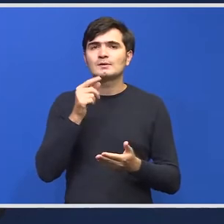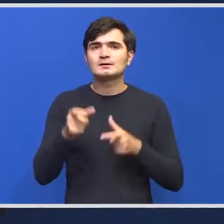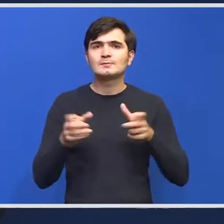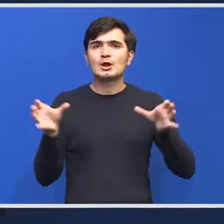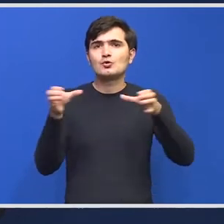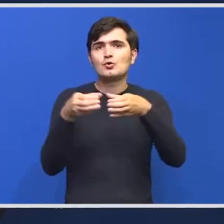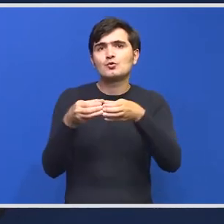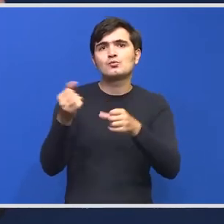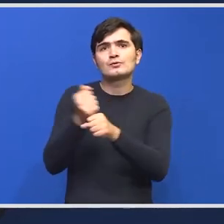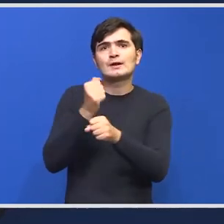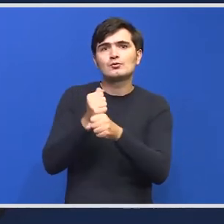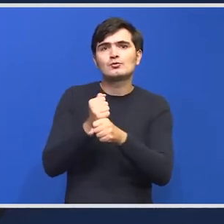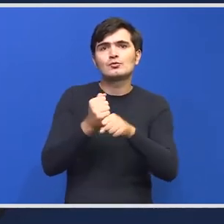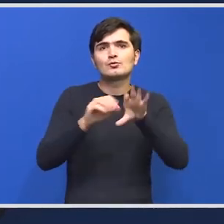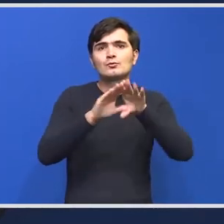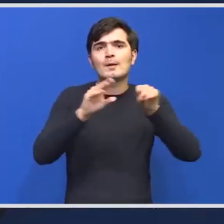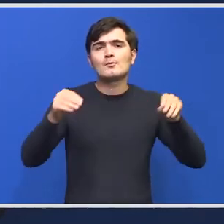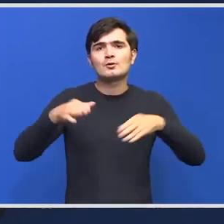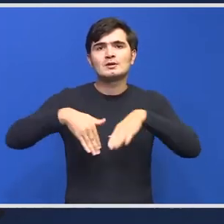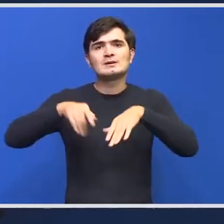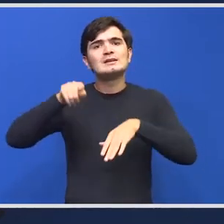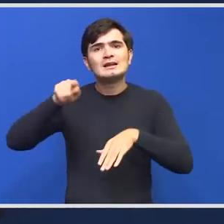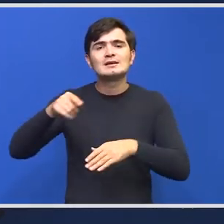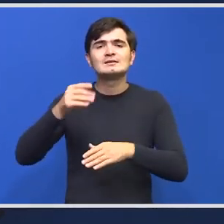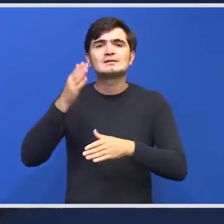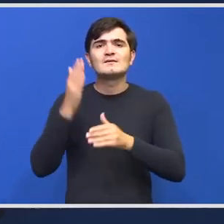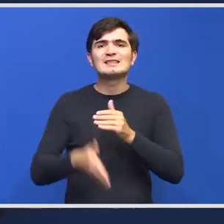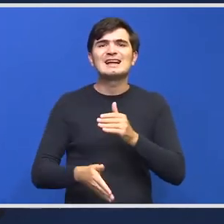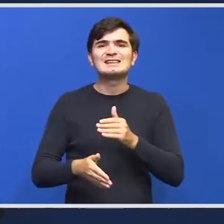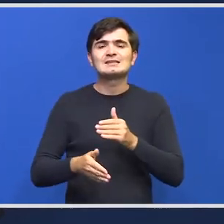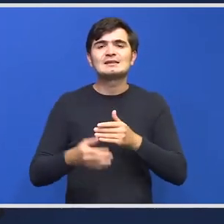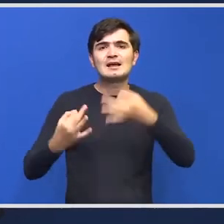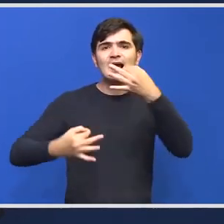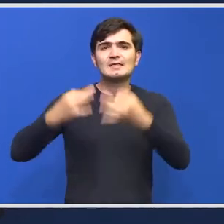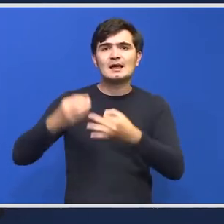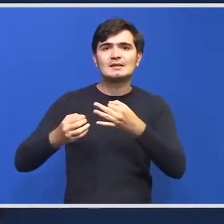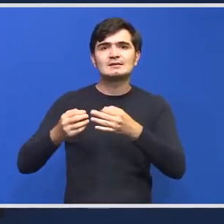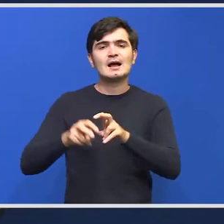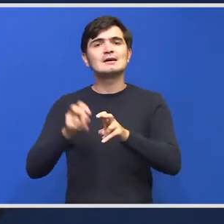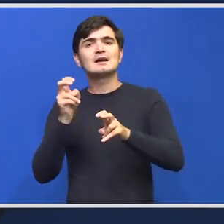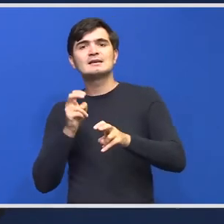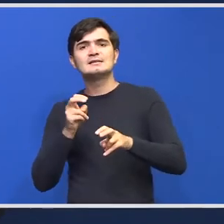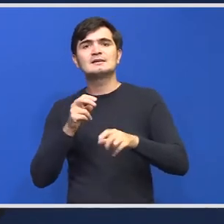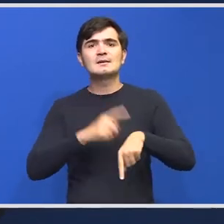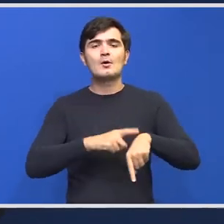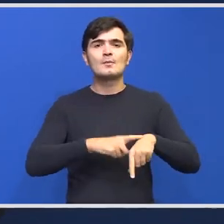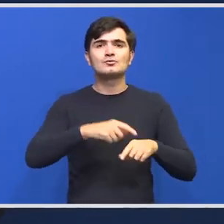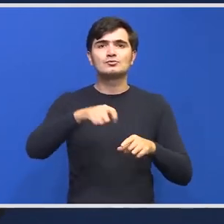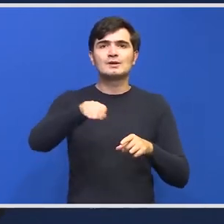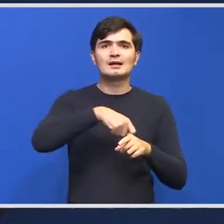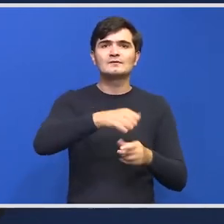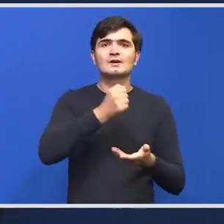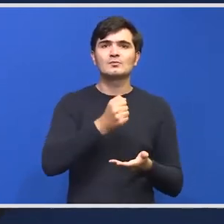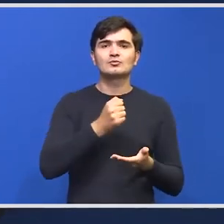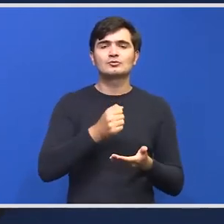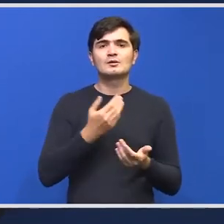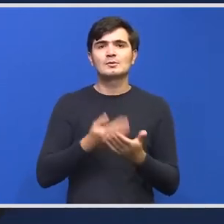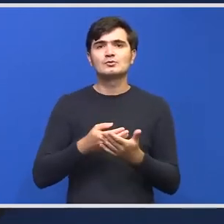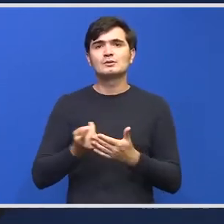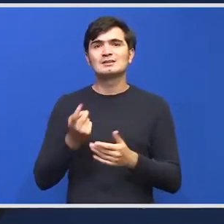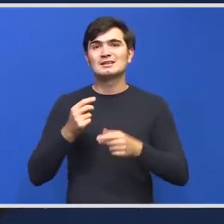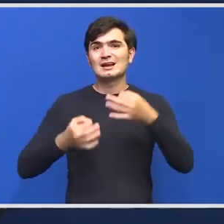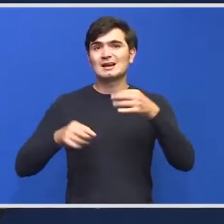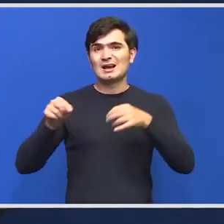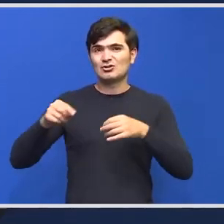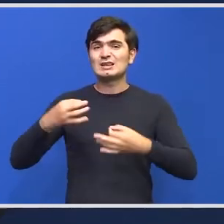finalizeze lucrările, analiza și soluțiile popruse înainte de rectificare. Exact pentru că dacă din această analiză și mai mult ca sigur din